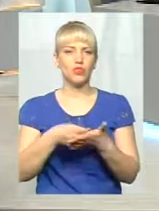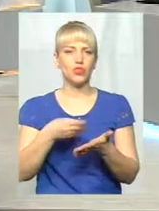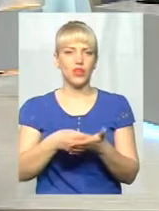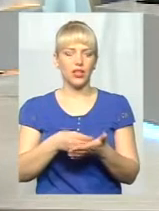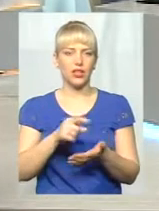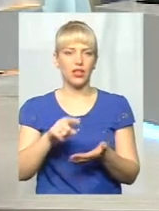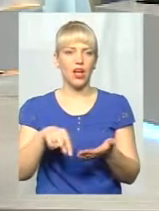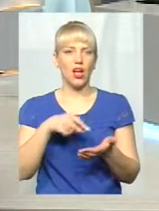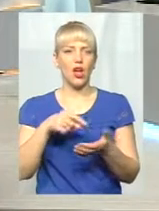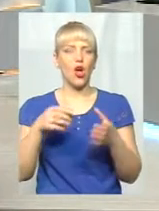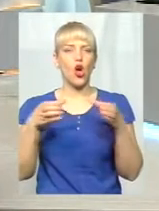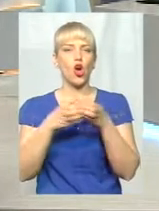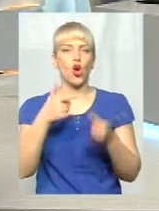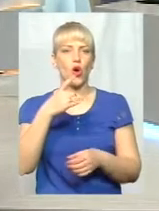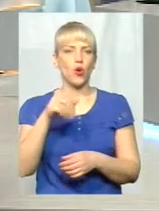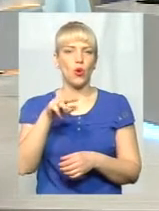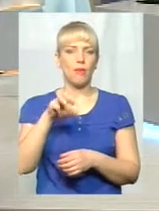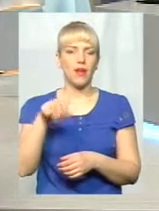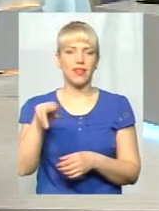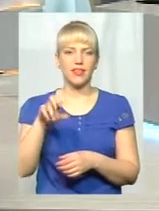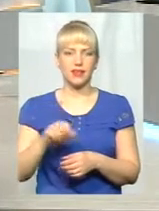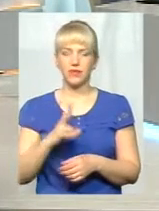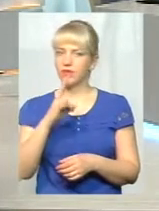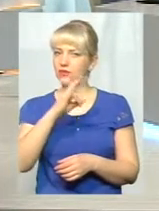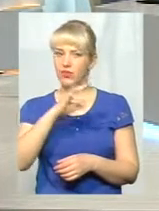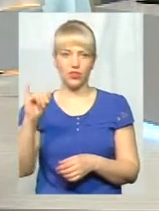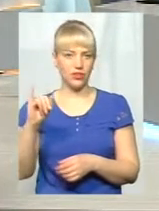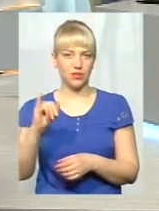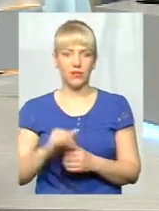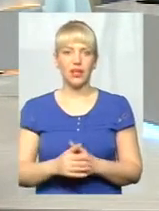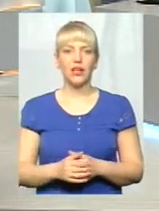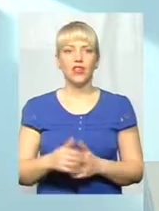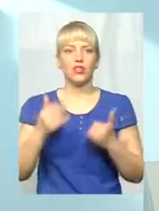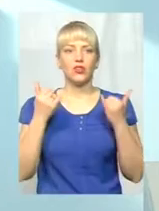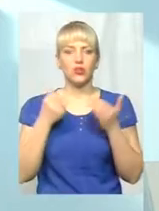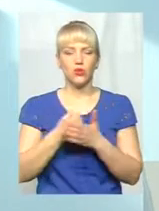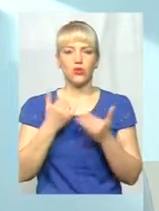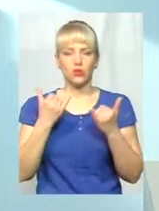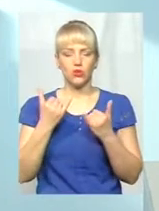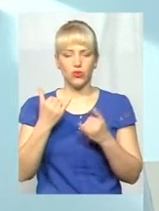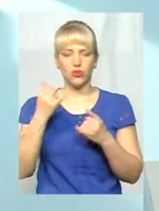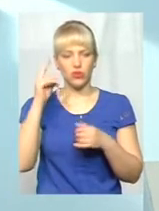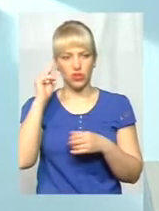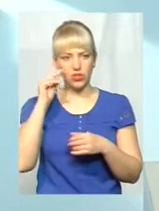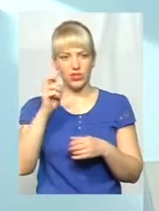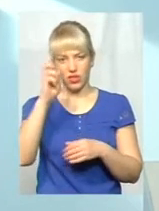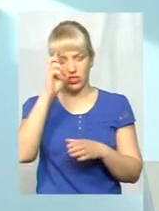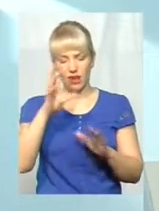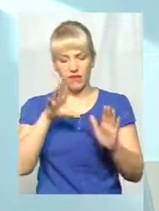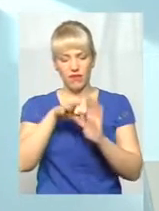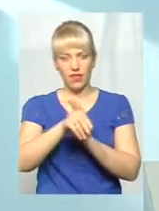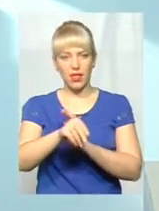так? Ні. Чи не так? Ні. Ну, дивіться, до сьогоднішнього держава давала медичну субвенцію.